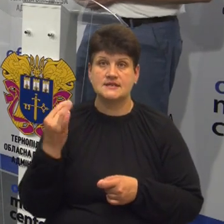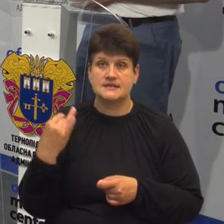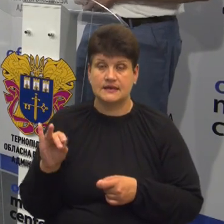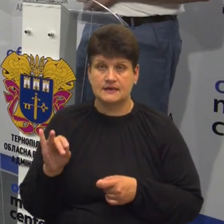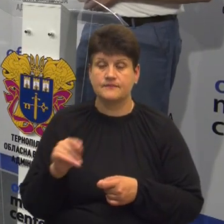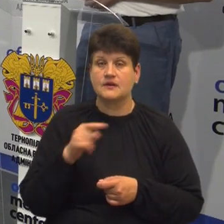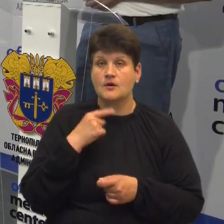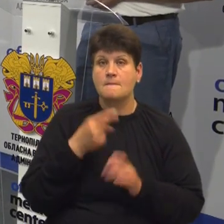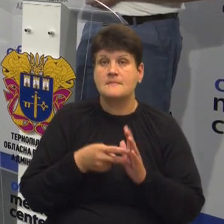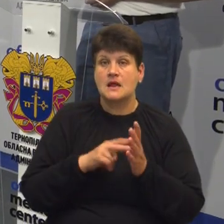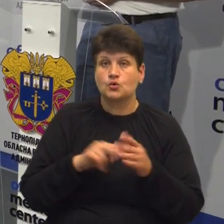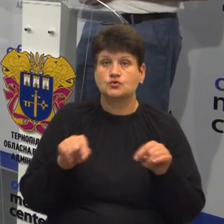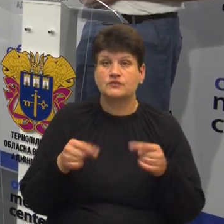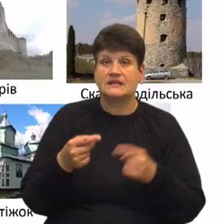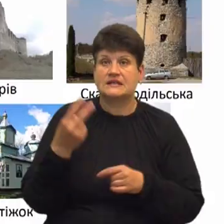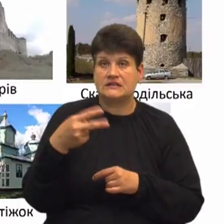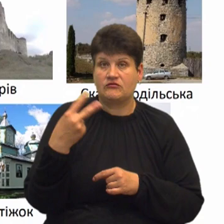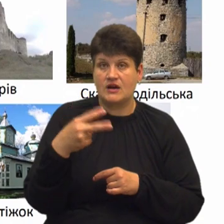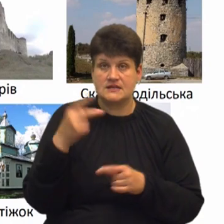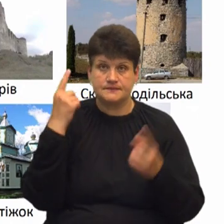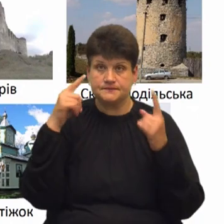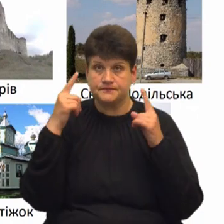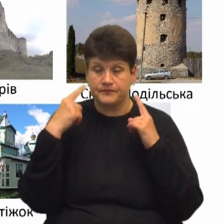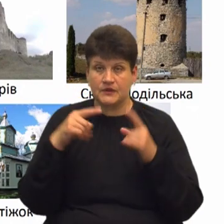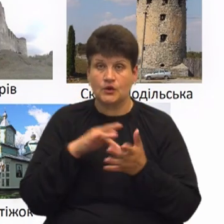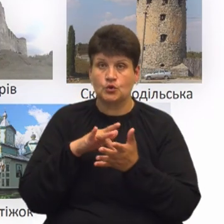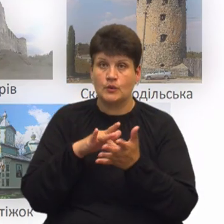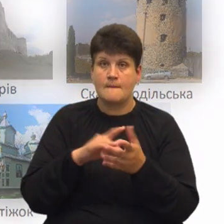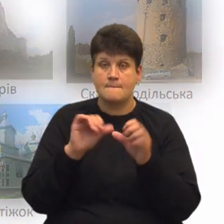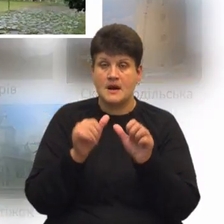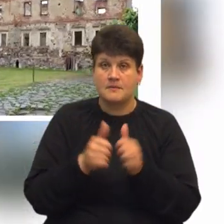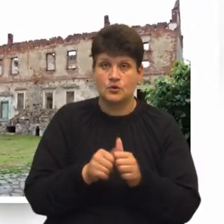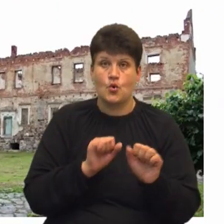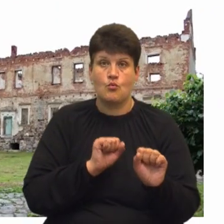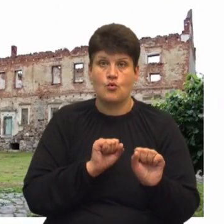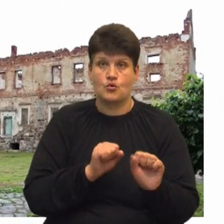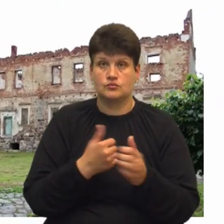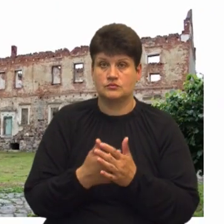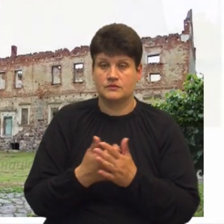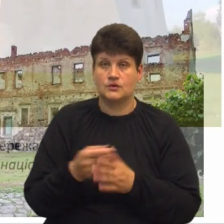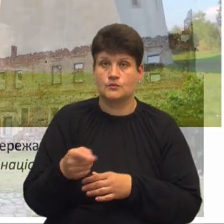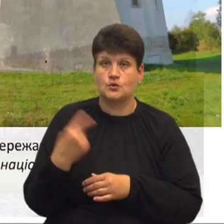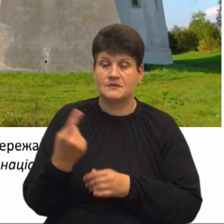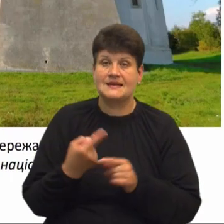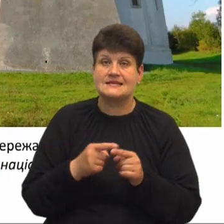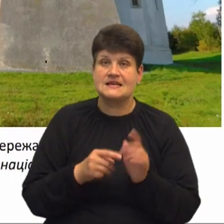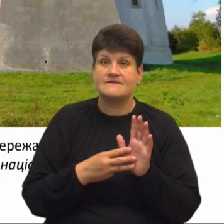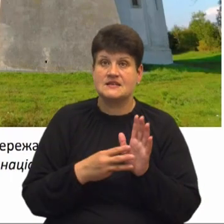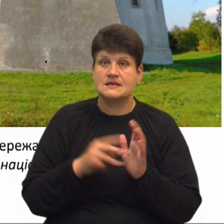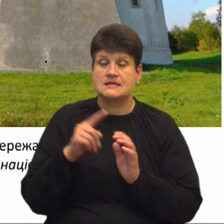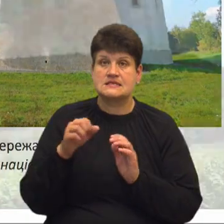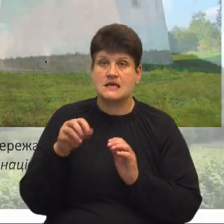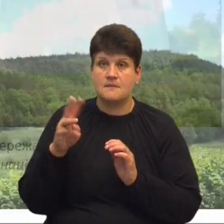словами, планують створити 20 віртуальних турів пам'ятками оборонного типу Тернопільської області. Це вісім замків, п'ять